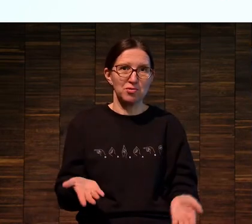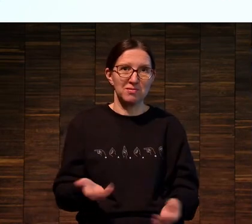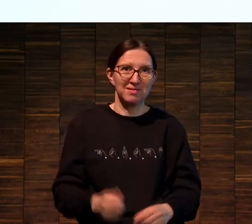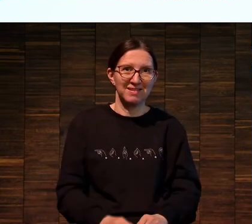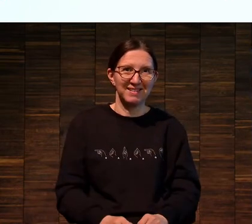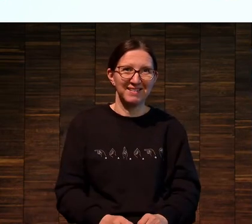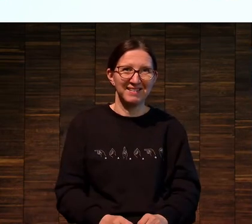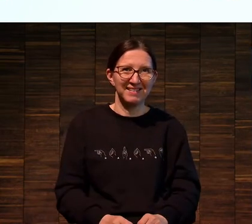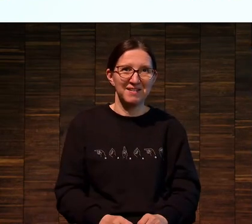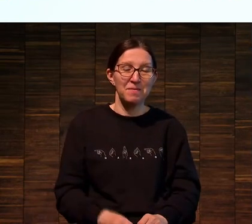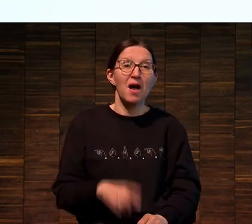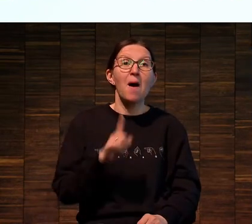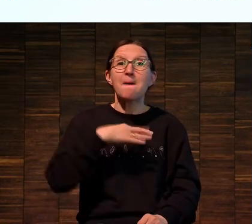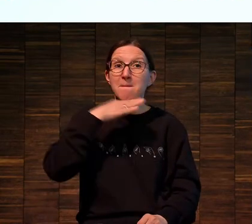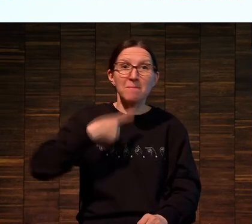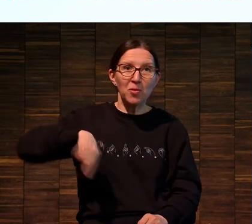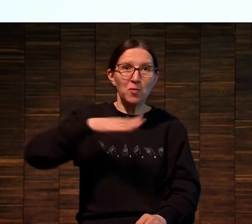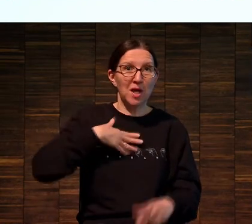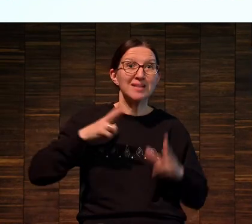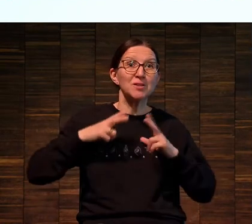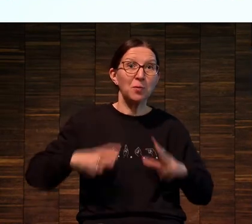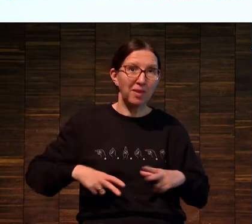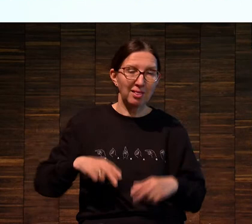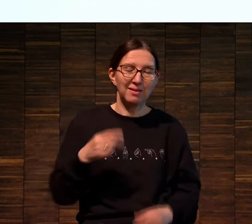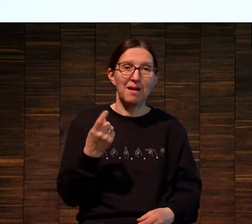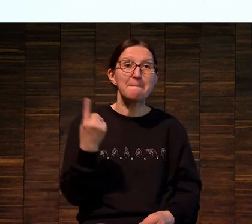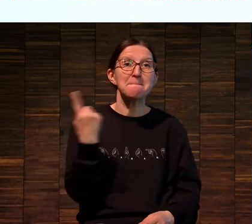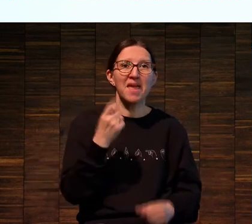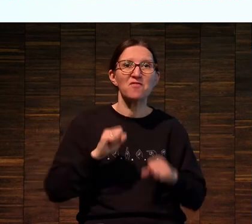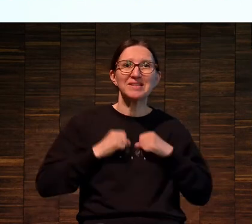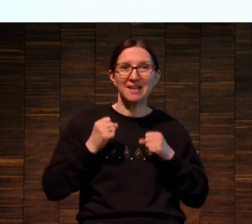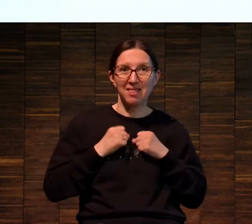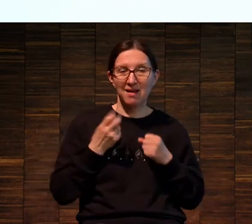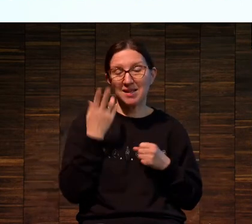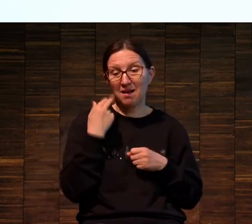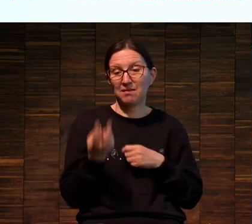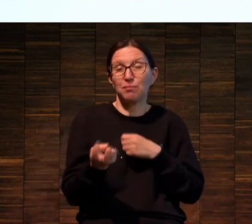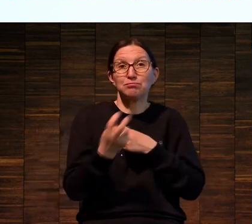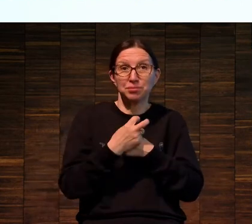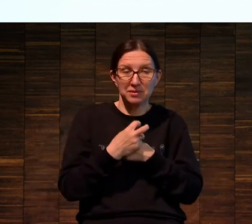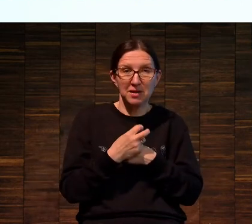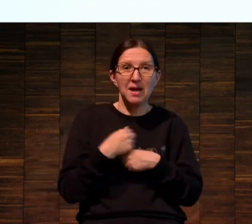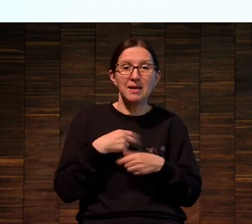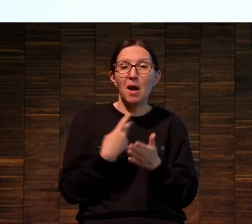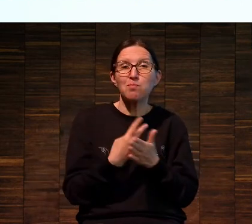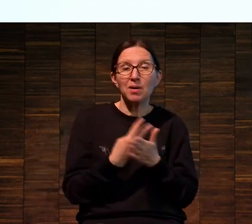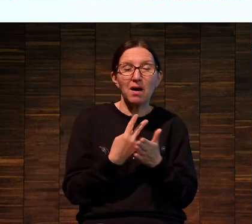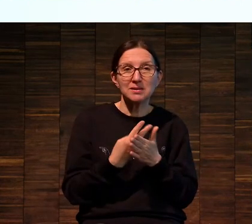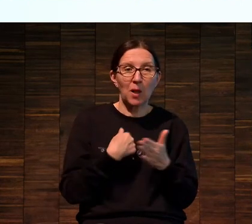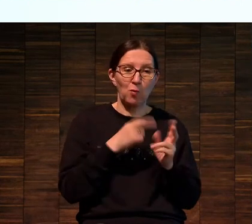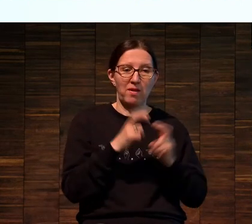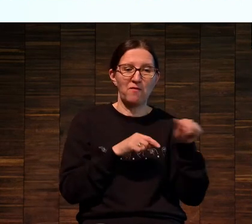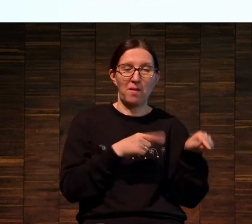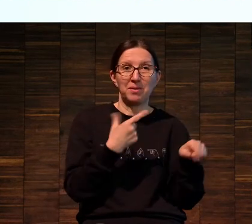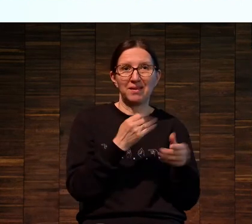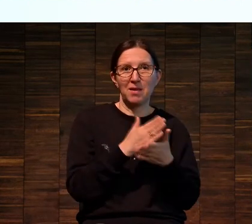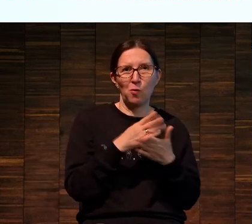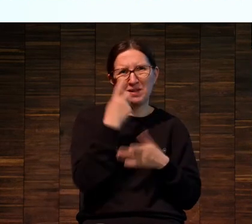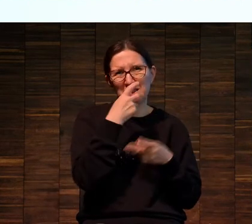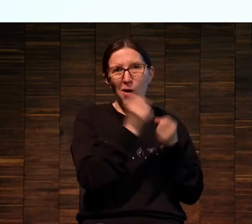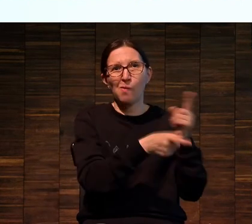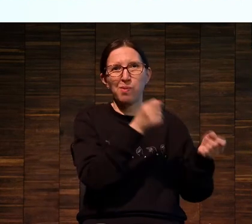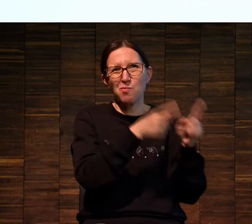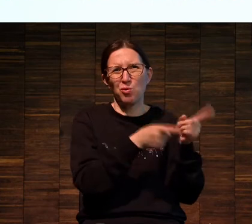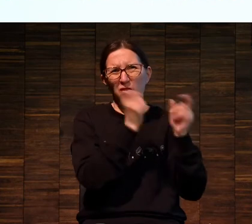занимаемся. Вон сидят мои студенты, которым на первом занятии, когда они ко мне пришли, я показал на фабрике у нас, где находится помойка,